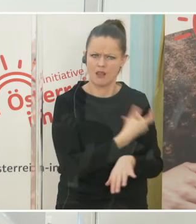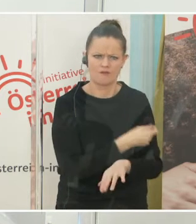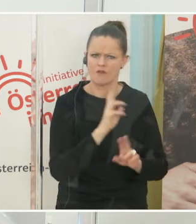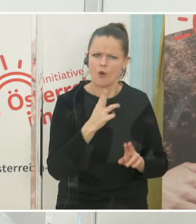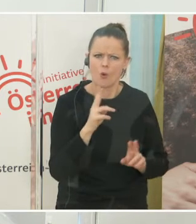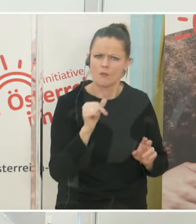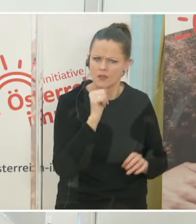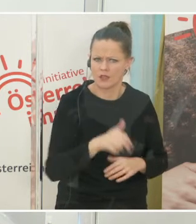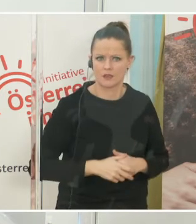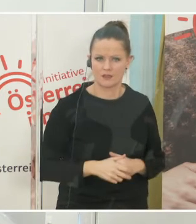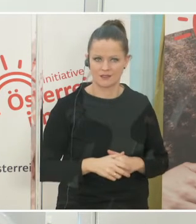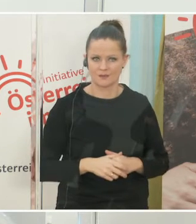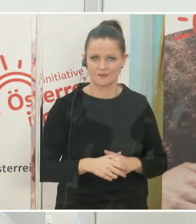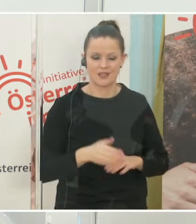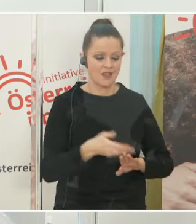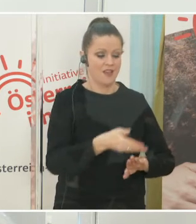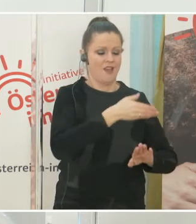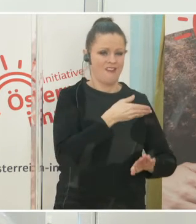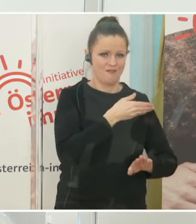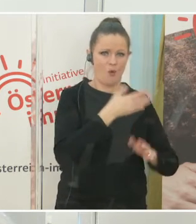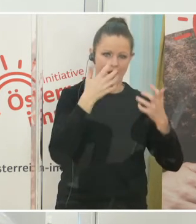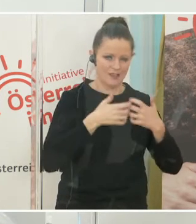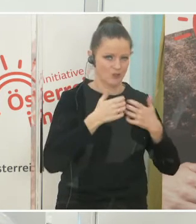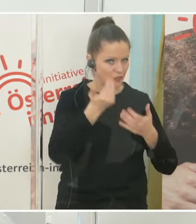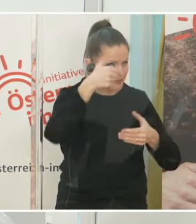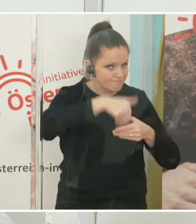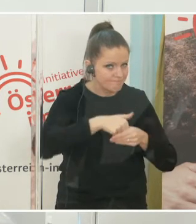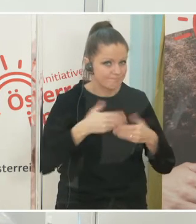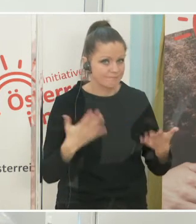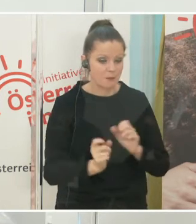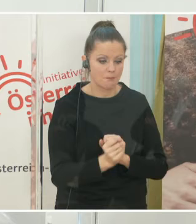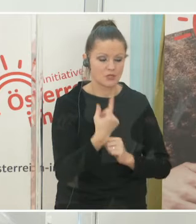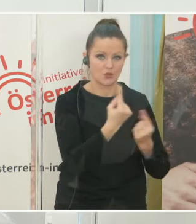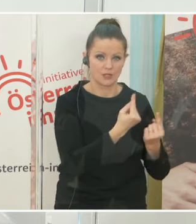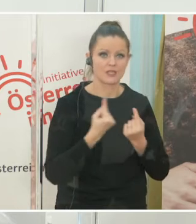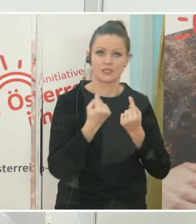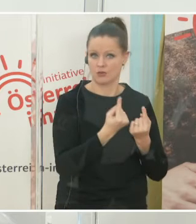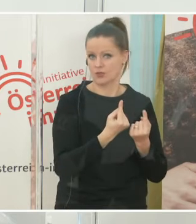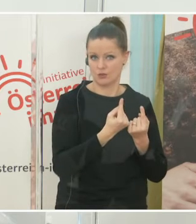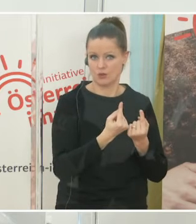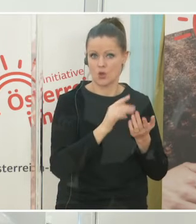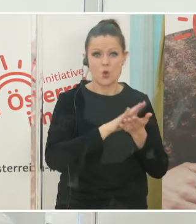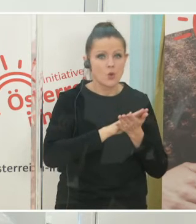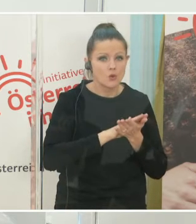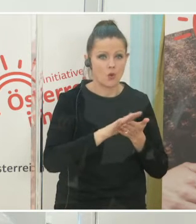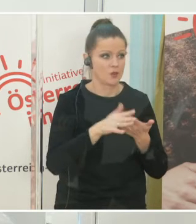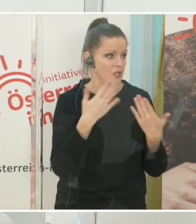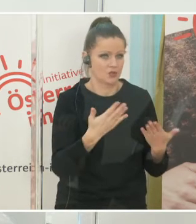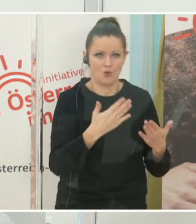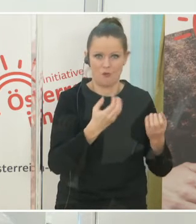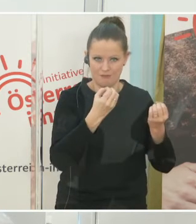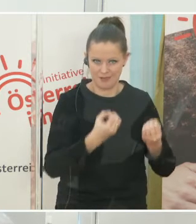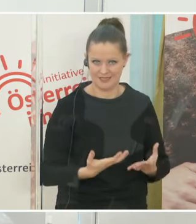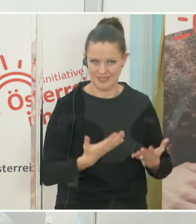ist vielleicht auch als Vorgeschichte zu nennen, eine besondere Situation, die noch nie vorher üblich war,